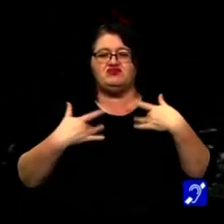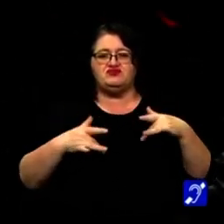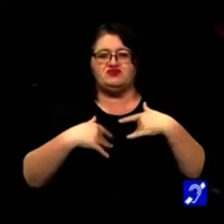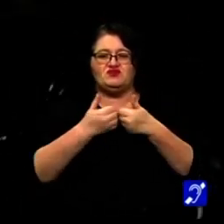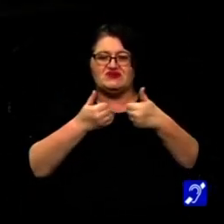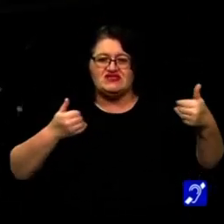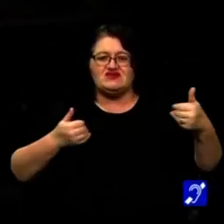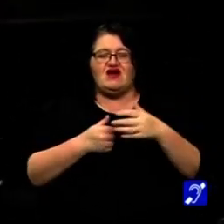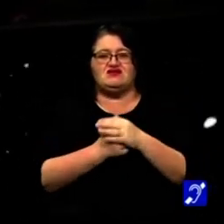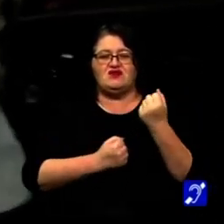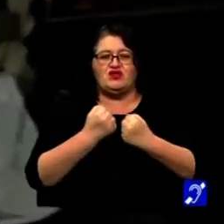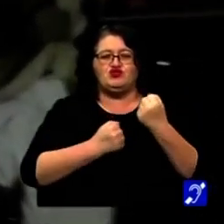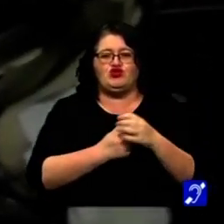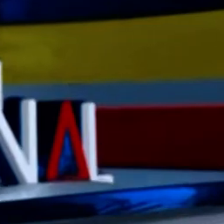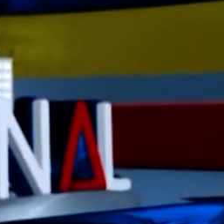distanței între vehicule.